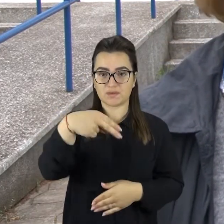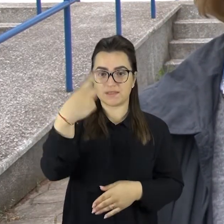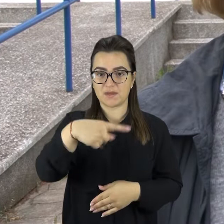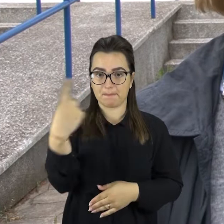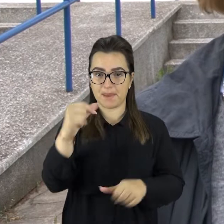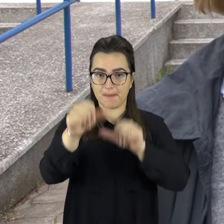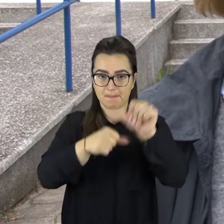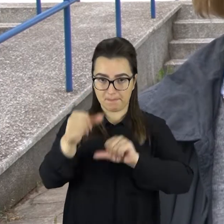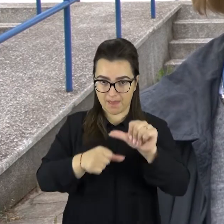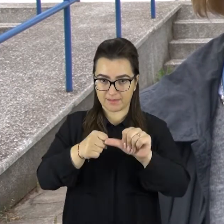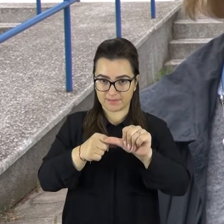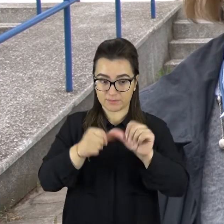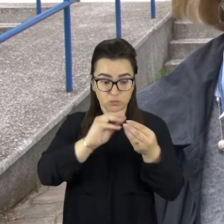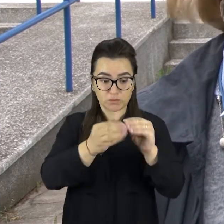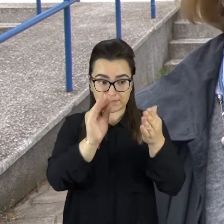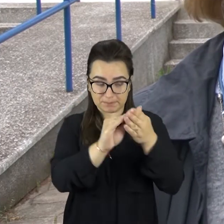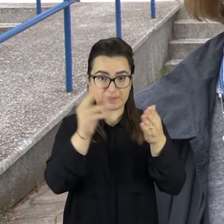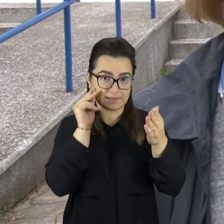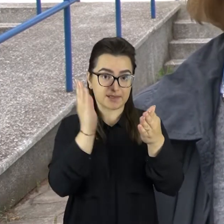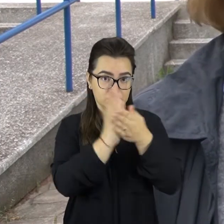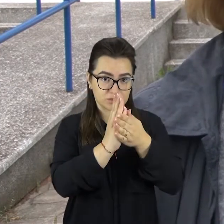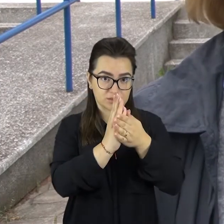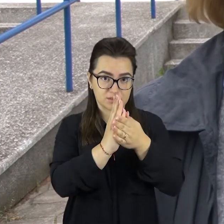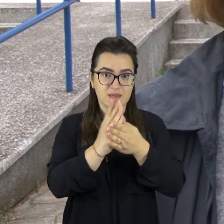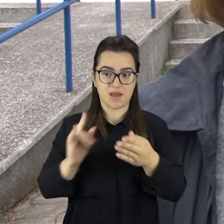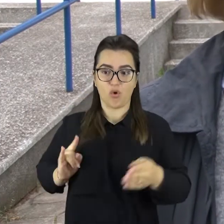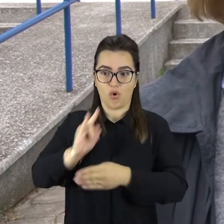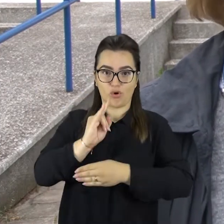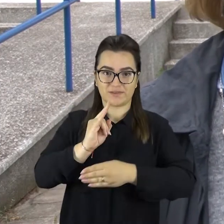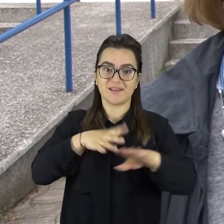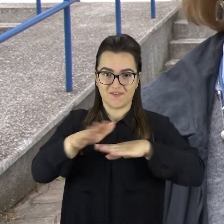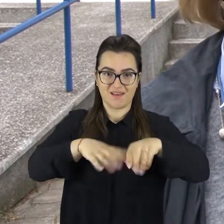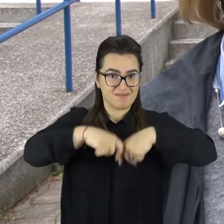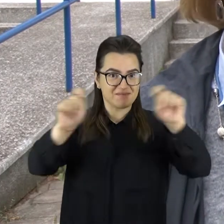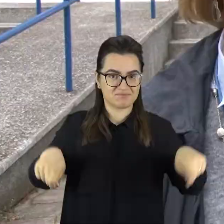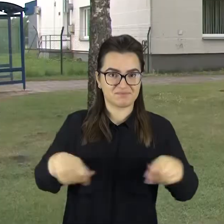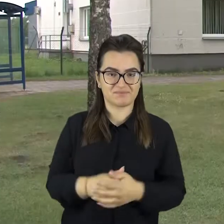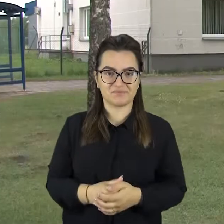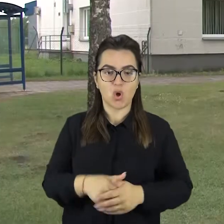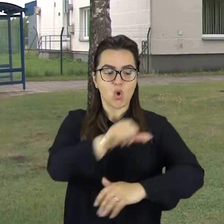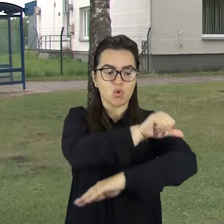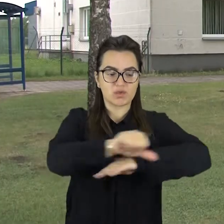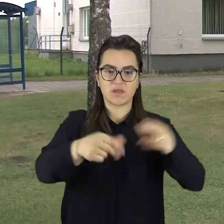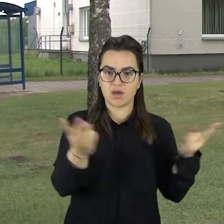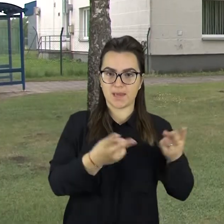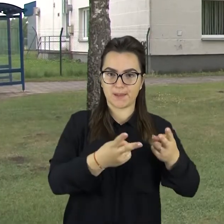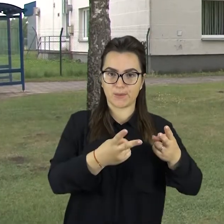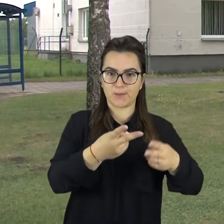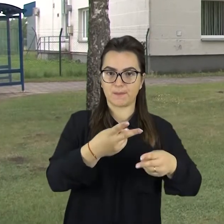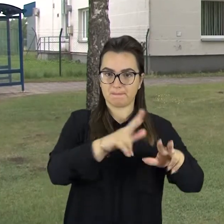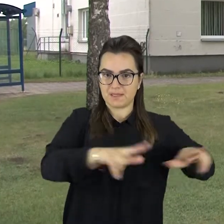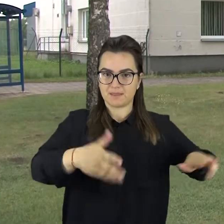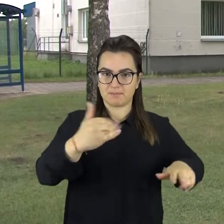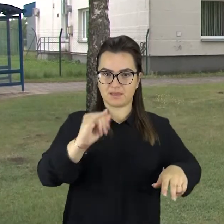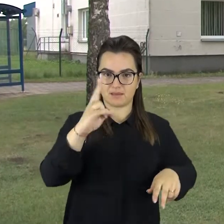kad 21 metais, kai jau yra sutartyje tas numatyta, pradės savo veiklą orovo stą. Kiek anksčiau šiais metais užsienio